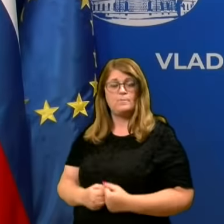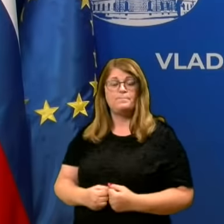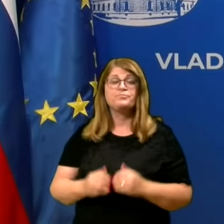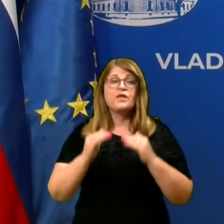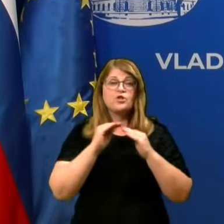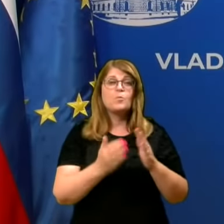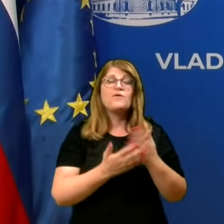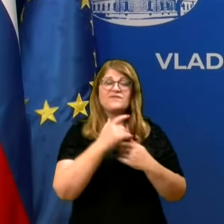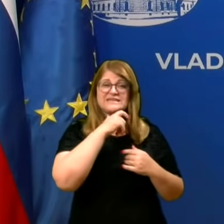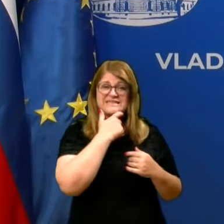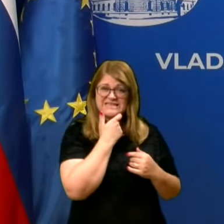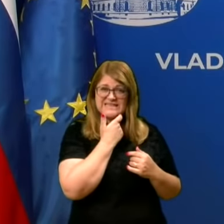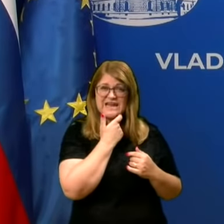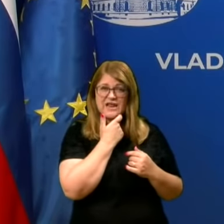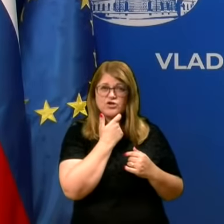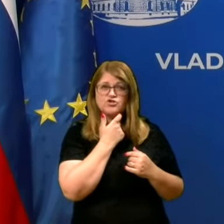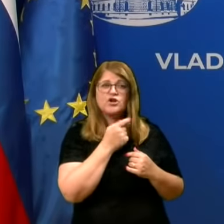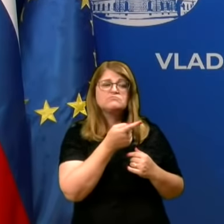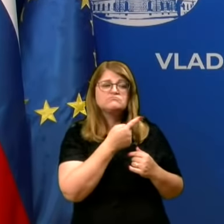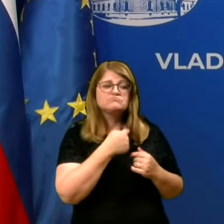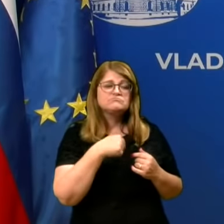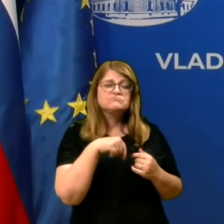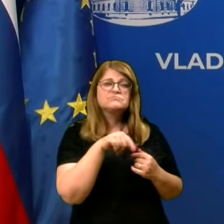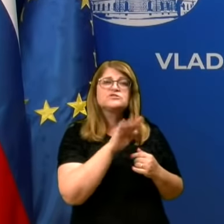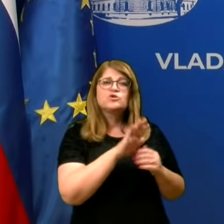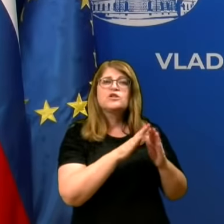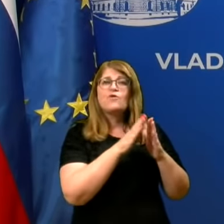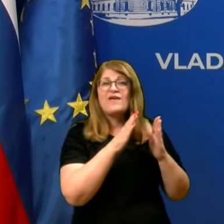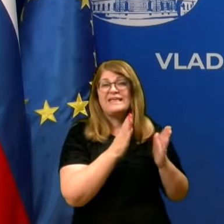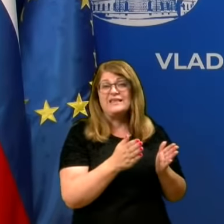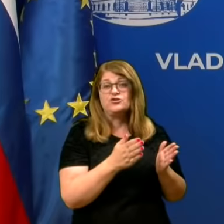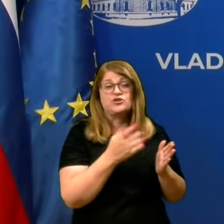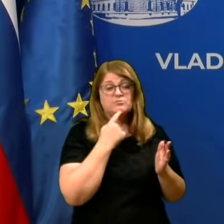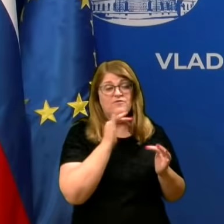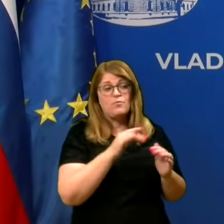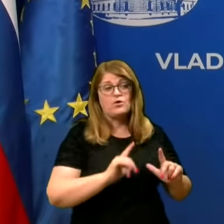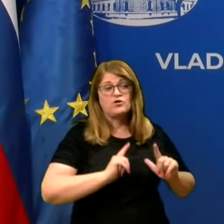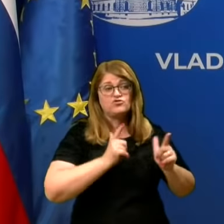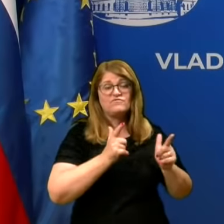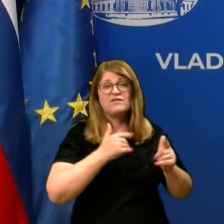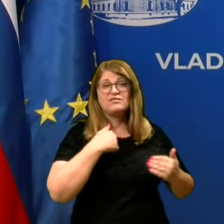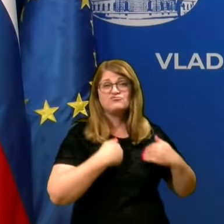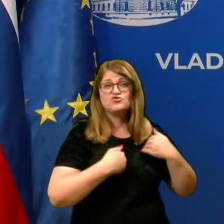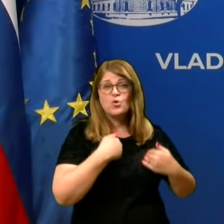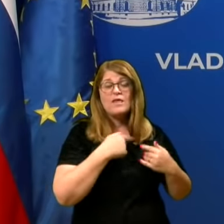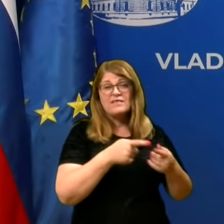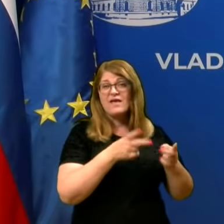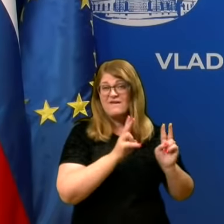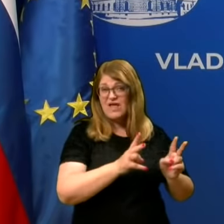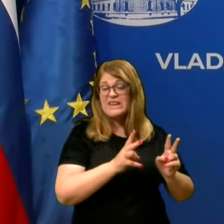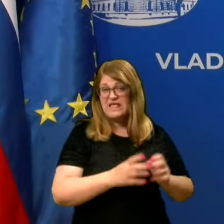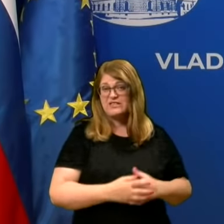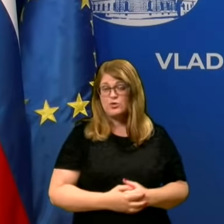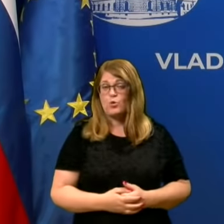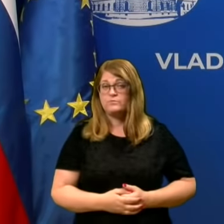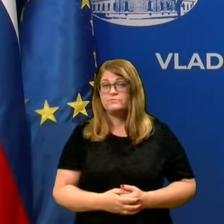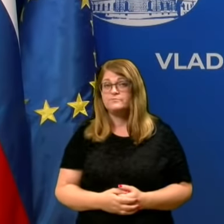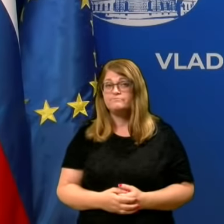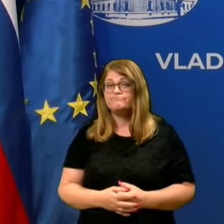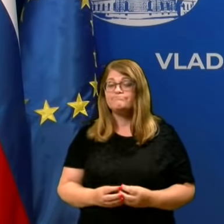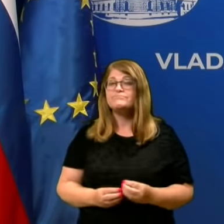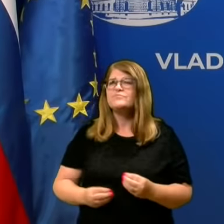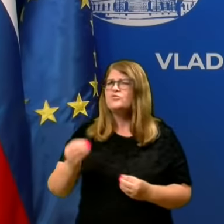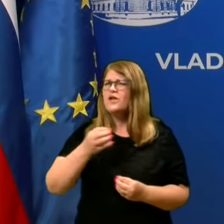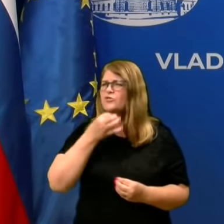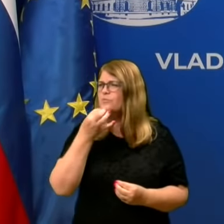za starejše osečane, tem osebem so njihovi domovi, so njihove hiše, morajo vseeno življenje, ki je kvalitetno. Tako da dodatno